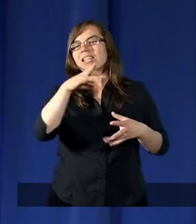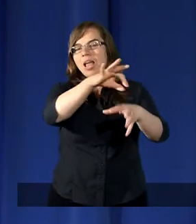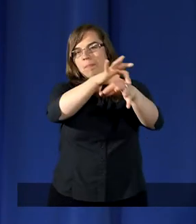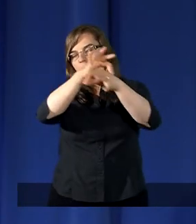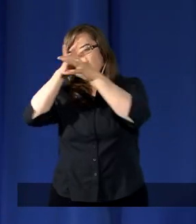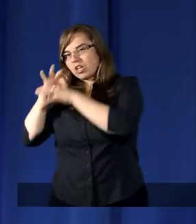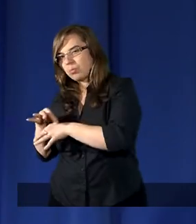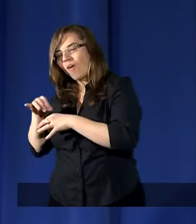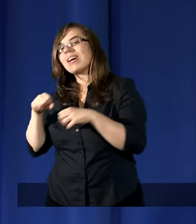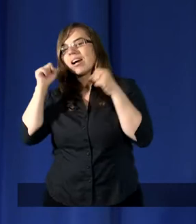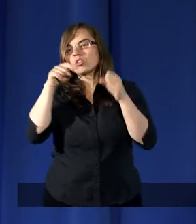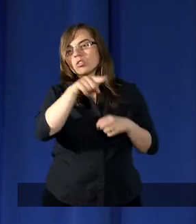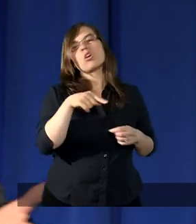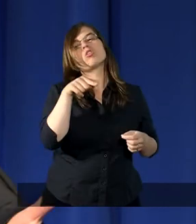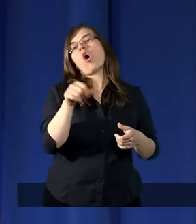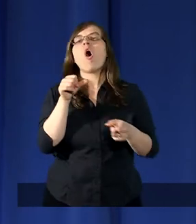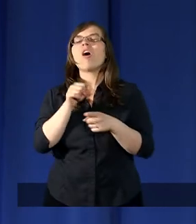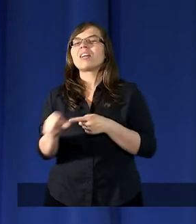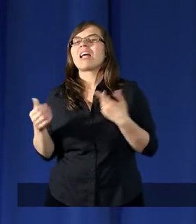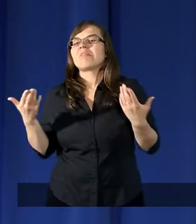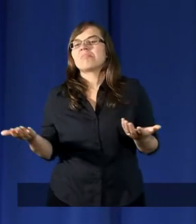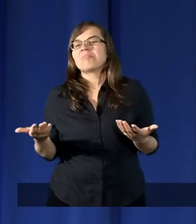przyprowadzi, no to jest